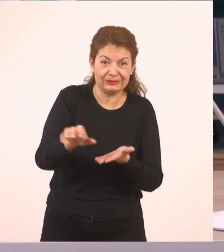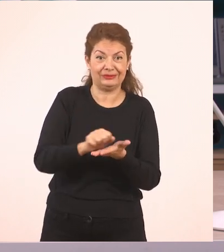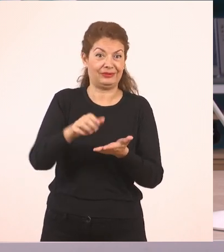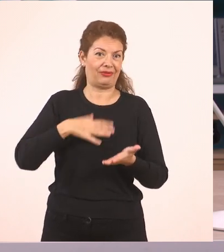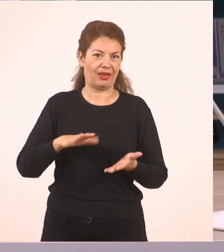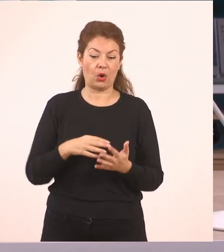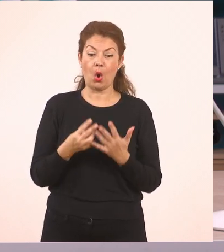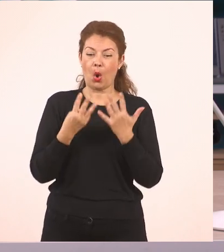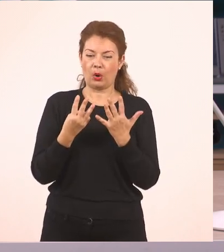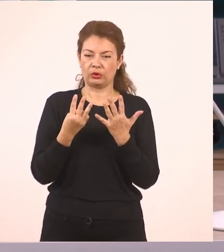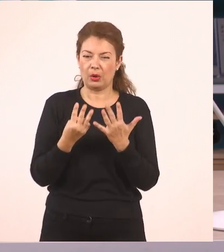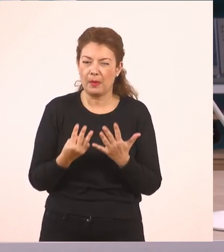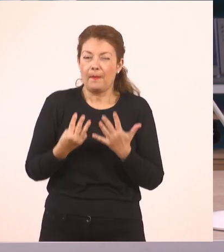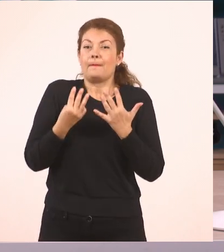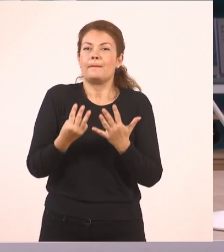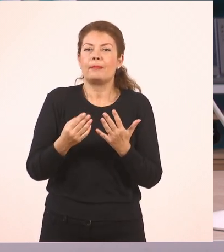Από το 8, λοιπόν,